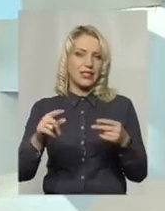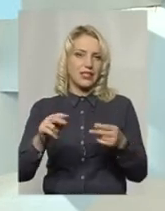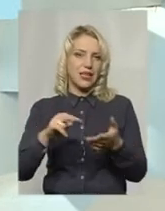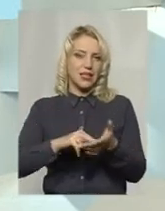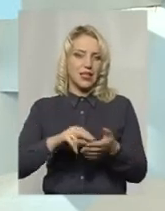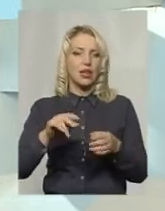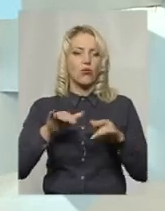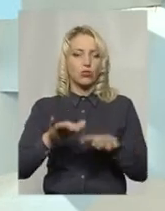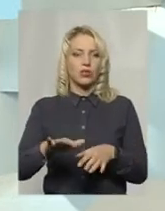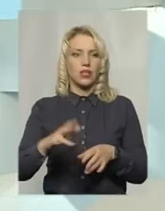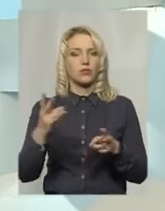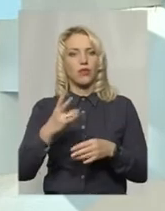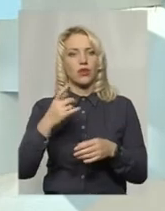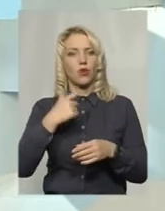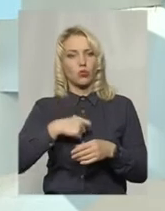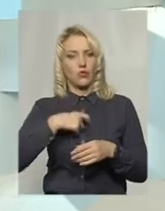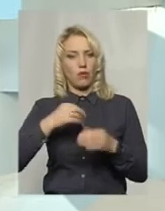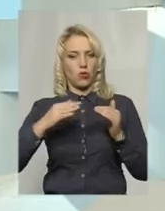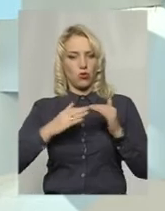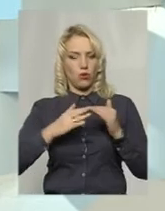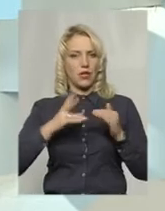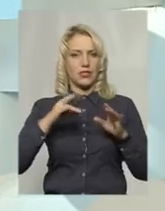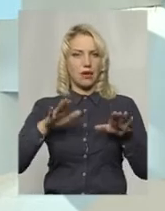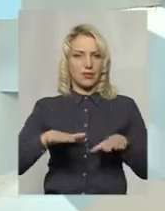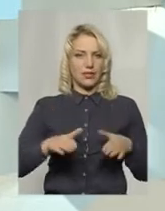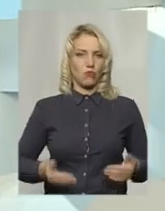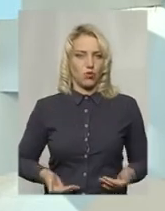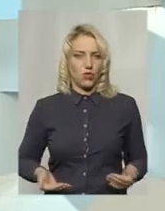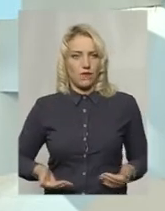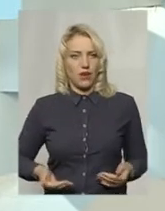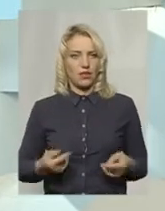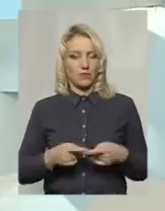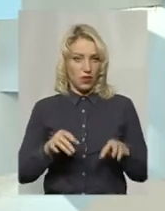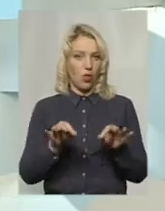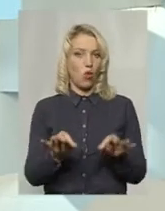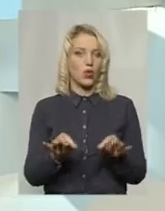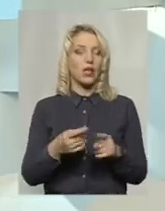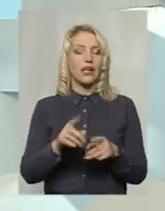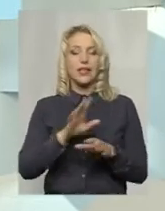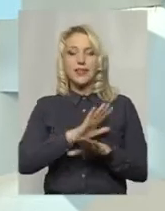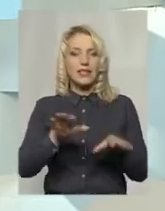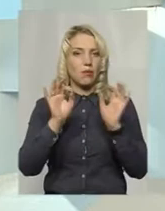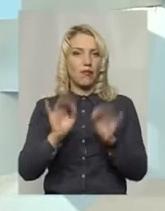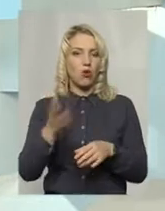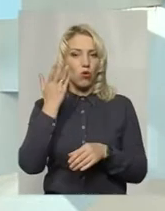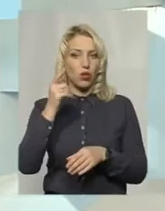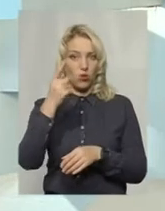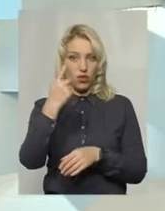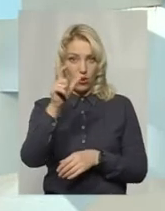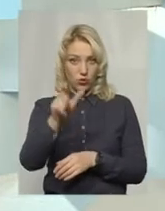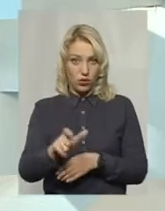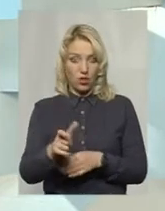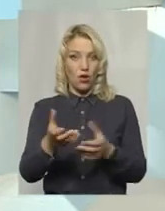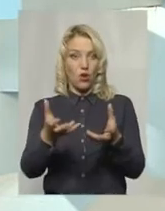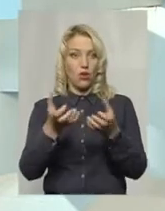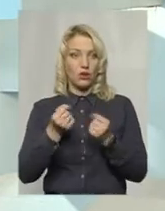пацієнт повинен проводити у себе за місцем проживання. Це логіка абсолютно медицин. Тому несправедливо, коли людина одна отримає